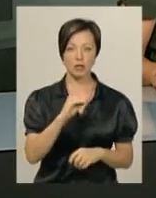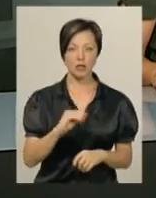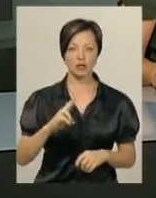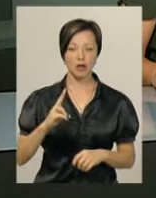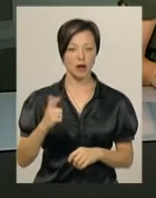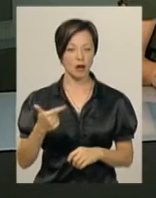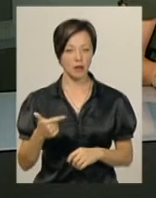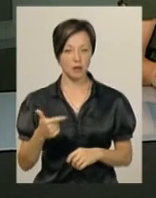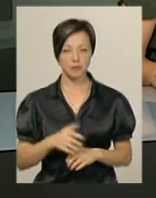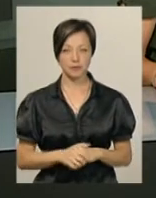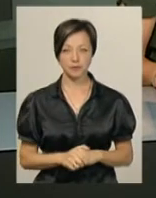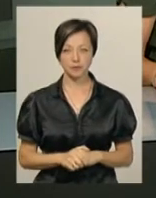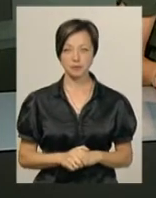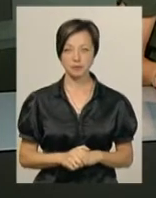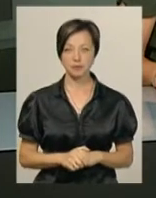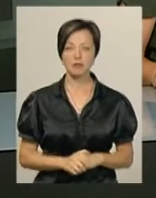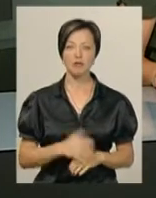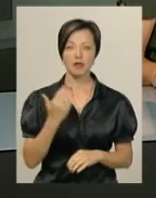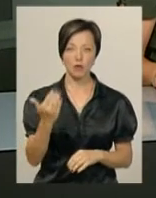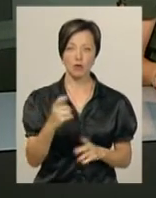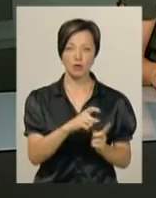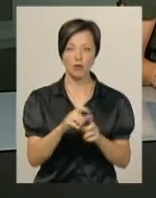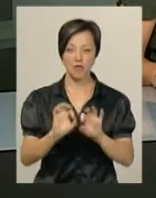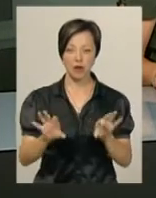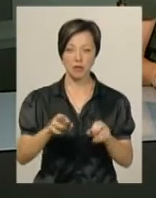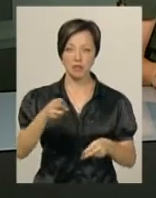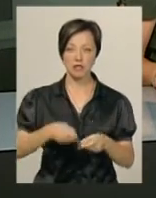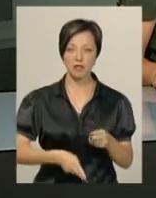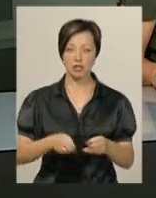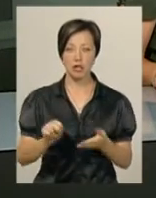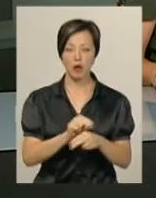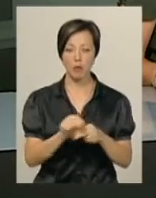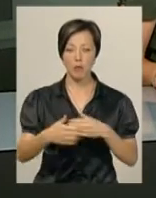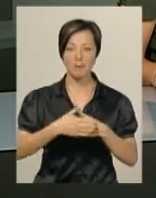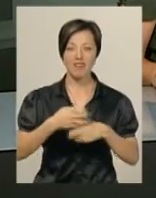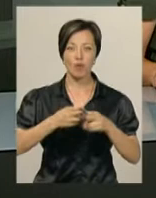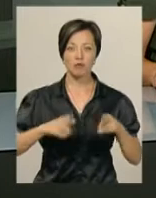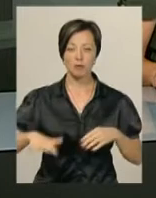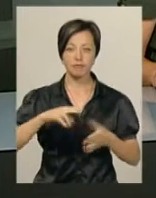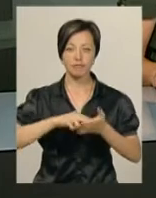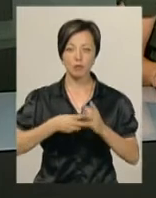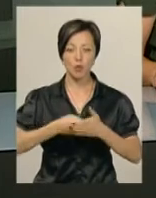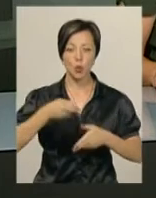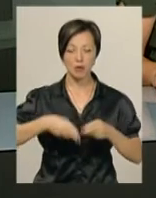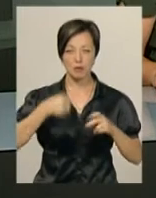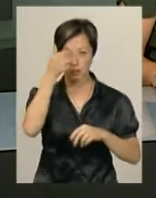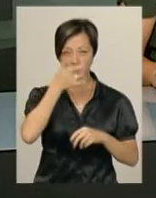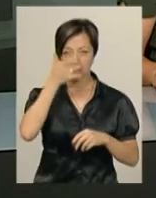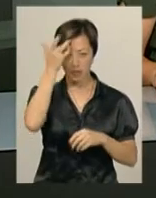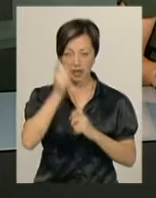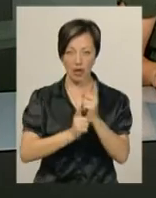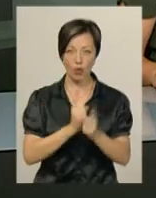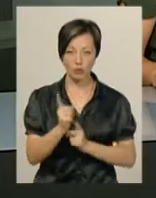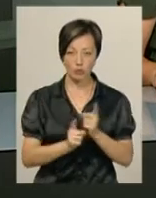-комунального господарства Василь Новачок. За його словами, завершити ремонт на привокзальній площі планують до кінця літа. Нагадаю,